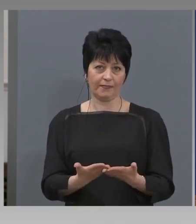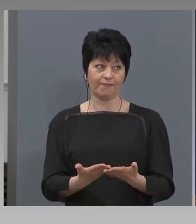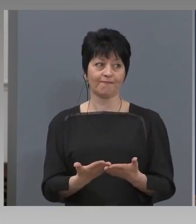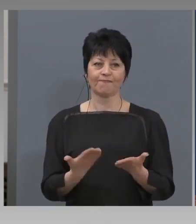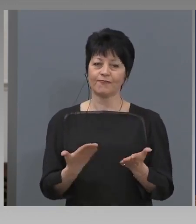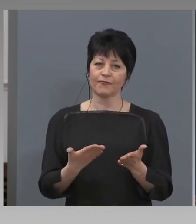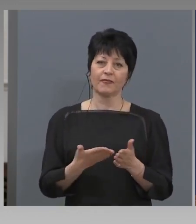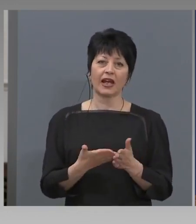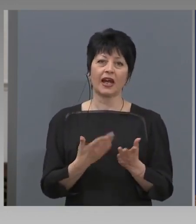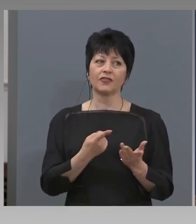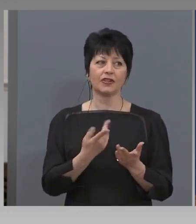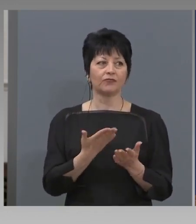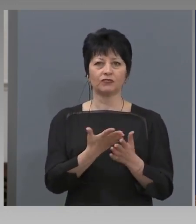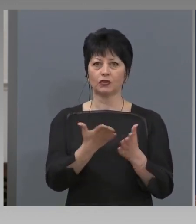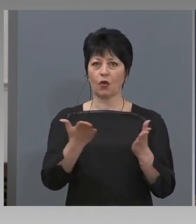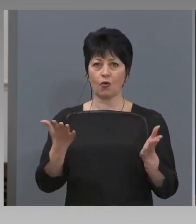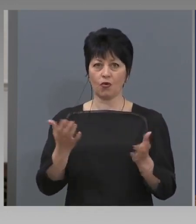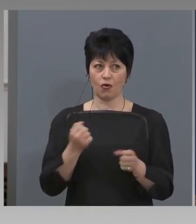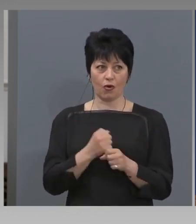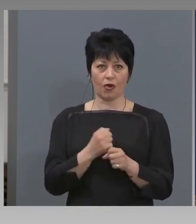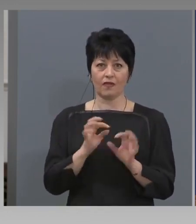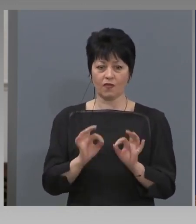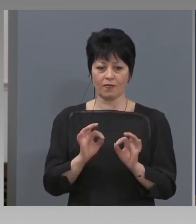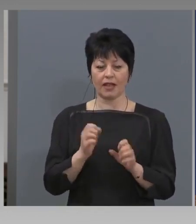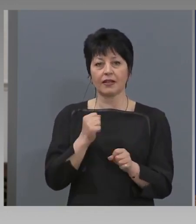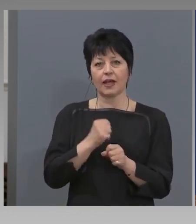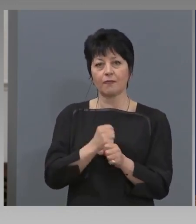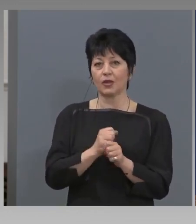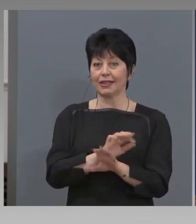макар че и много от тях в момента работят без заплата.